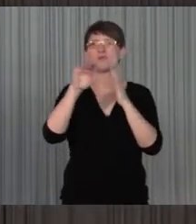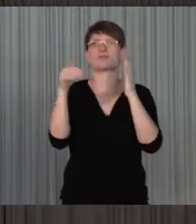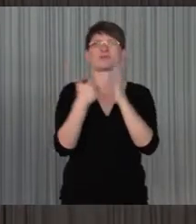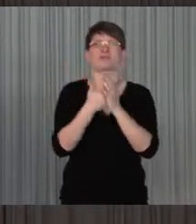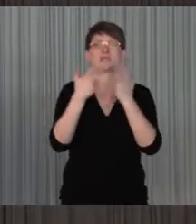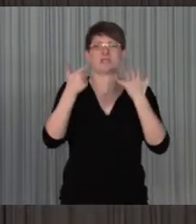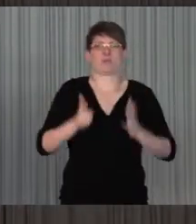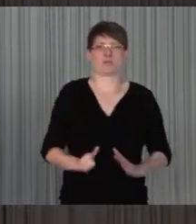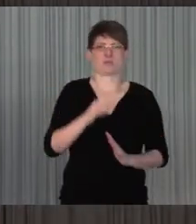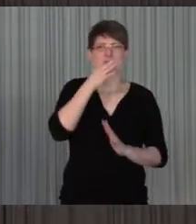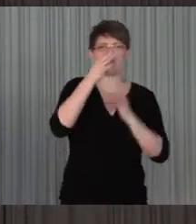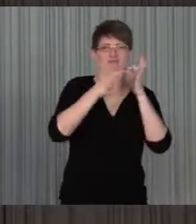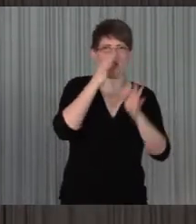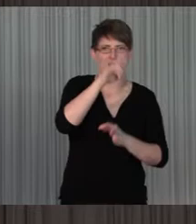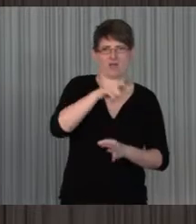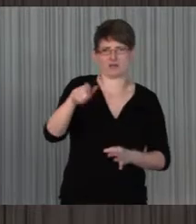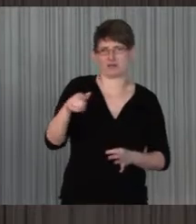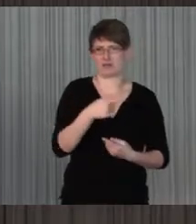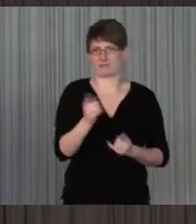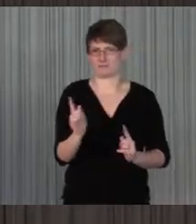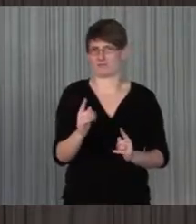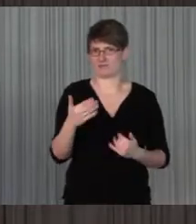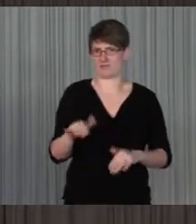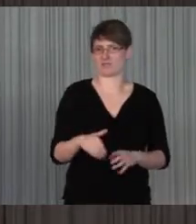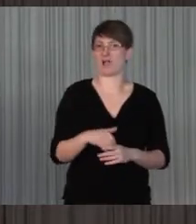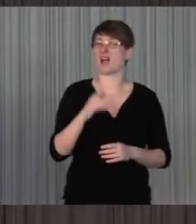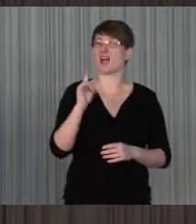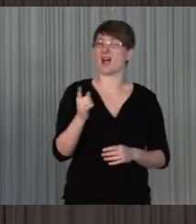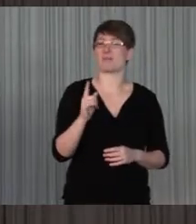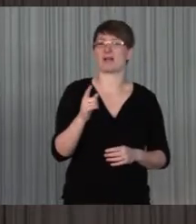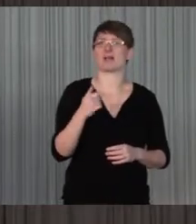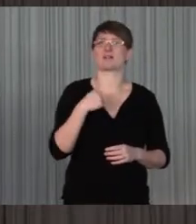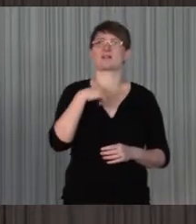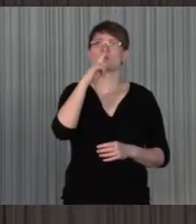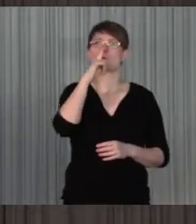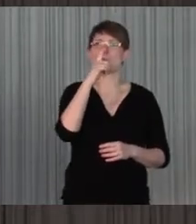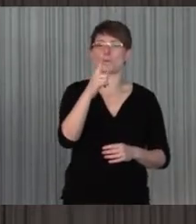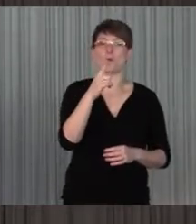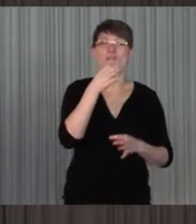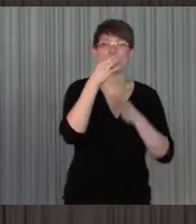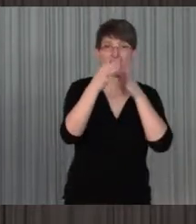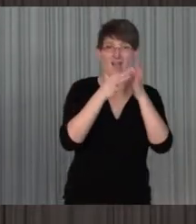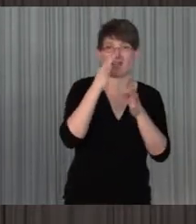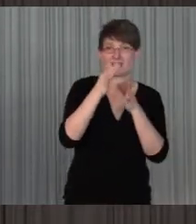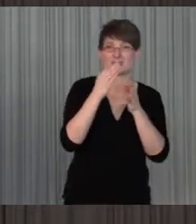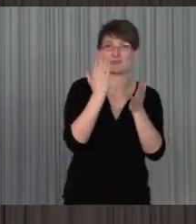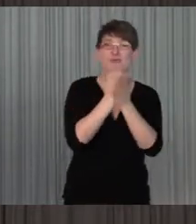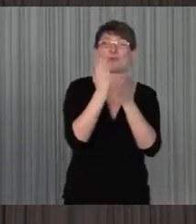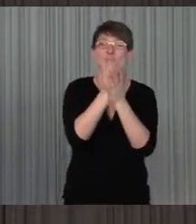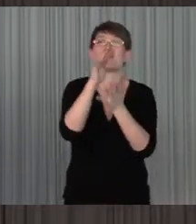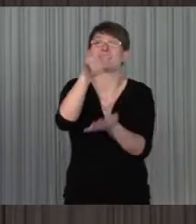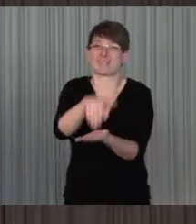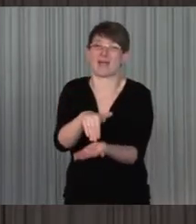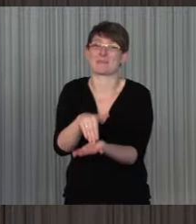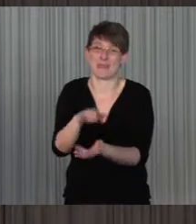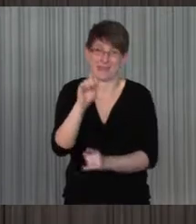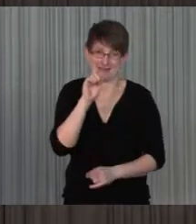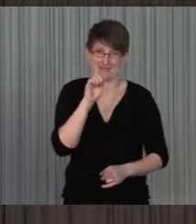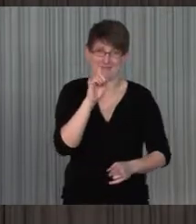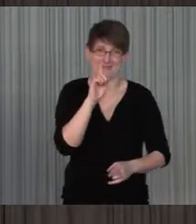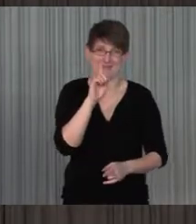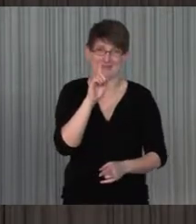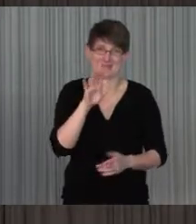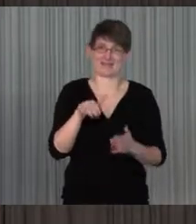Befragte. Man muss aber auf jeden Fall sagen, es sind tatsächlich nur die Befragfragten, die schon drin sind, sozusagen. Wir